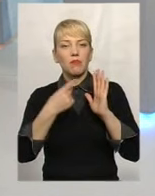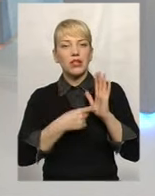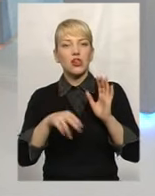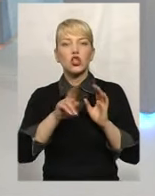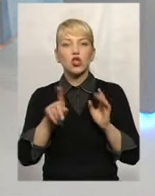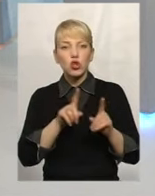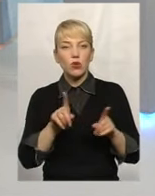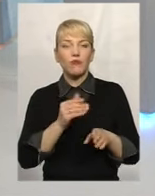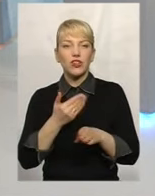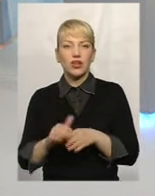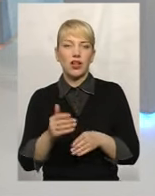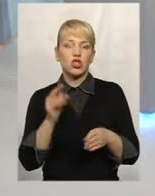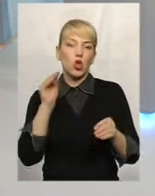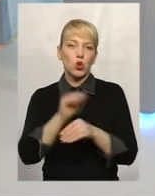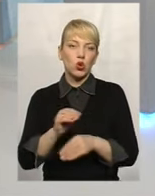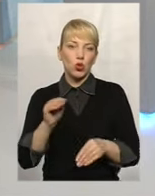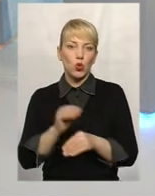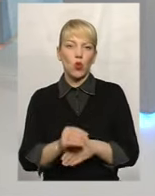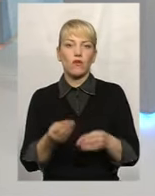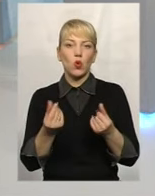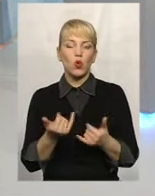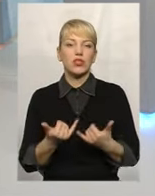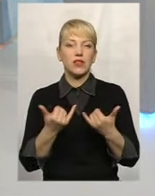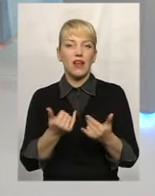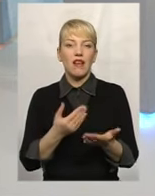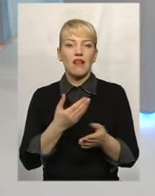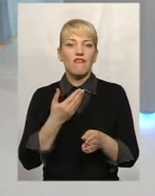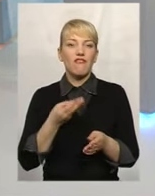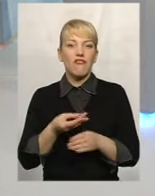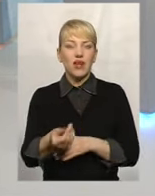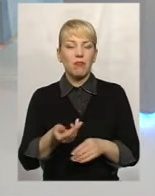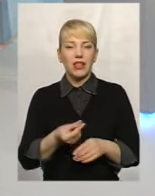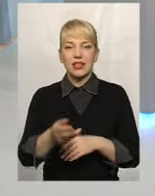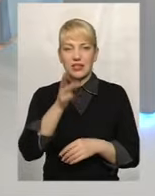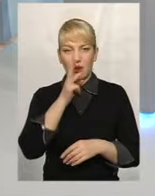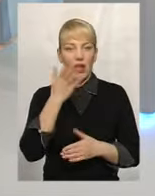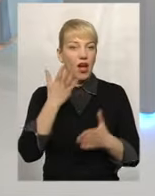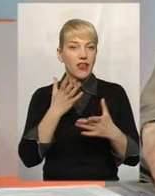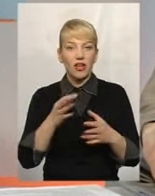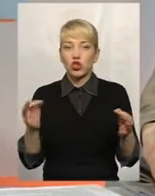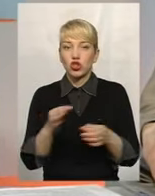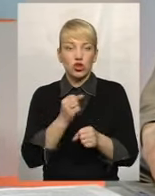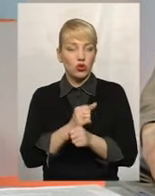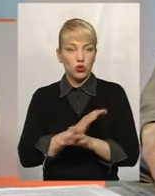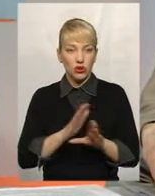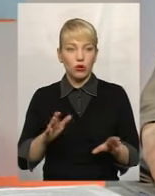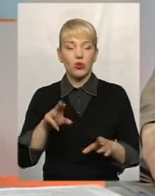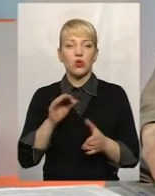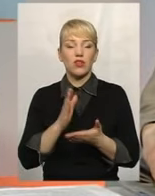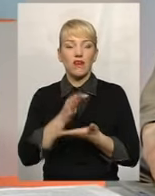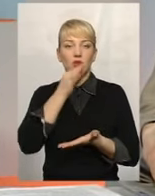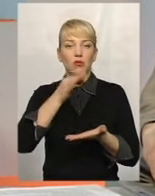виділялись додаткові кошти, наприклад, для виплати заробітної плати. У випадку, якщо не вживаються абсолютно ніякі заходи, то, звичайно, є відповідальність